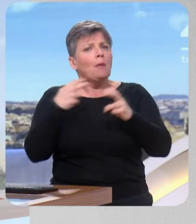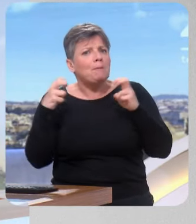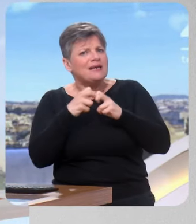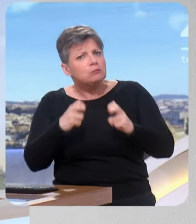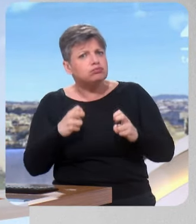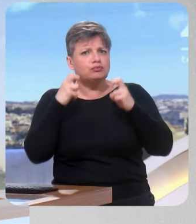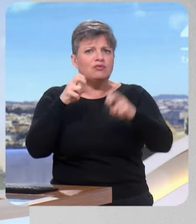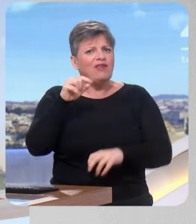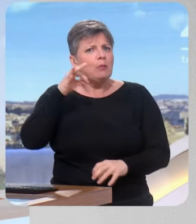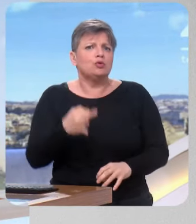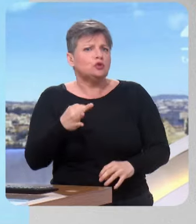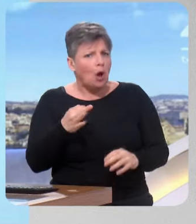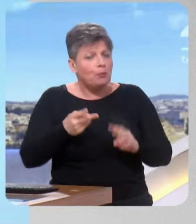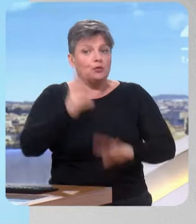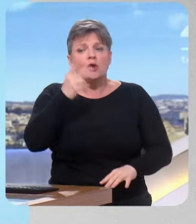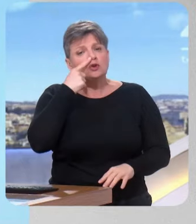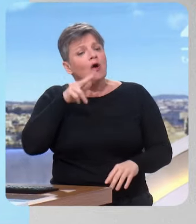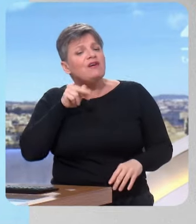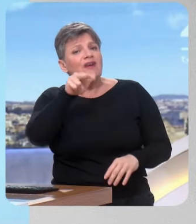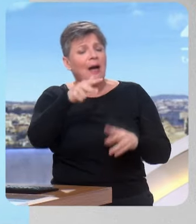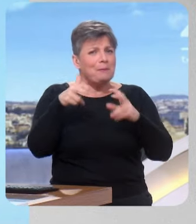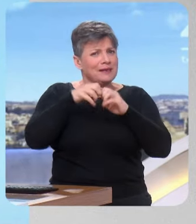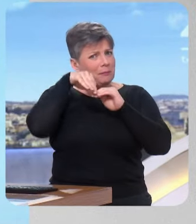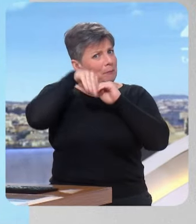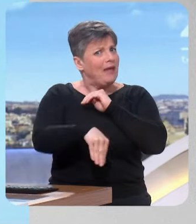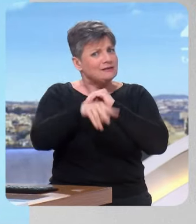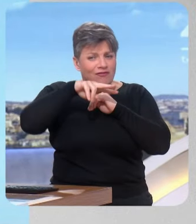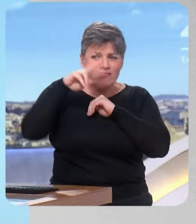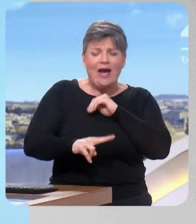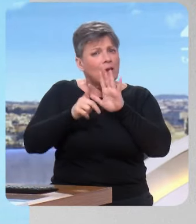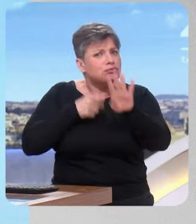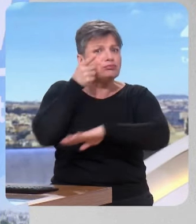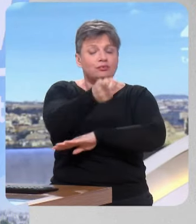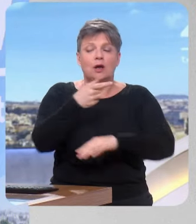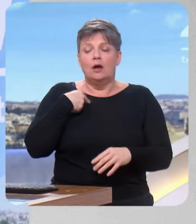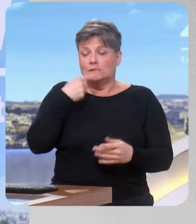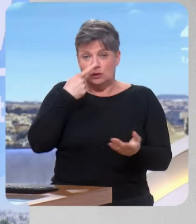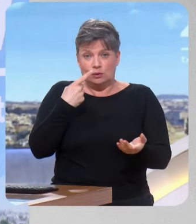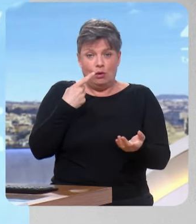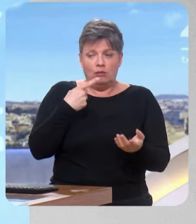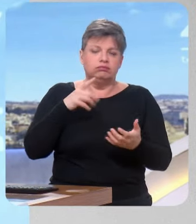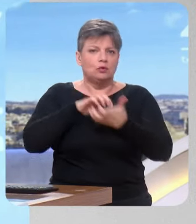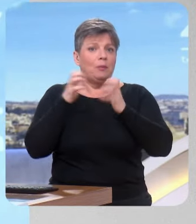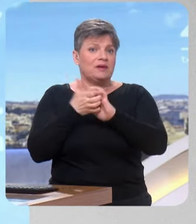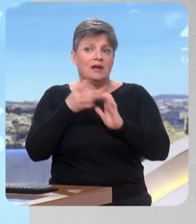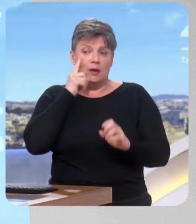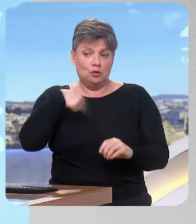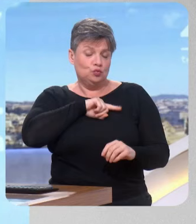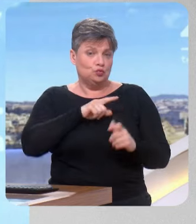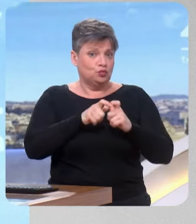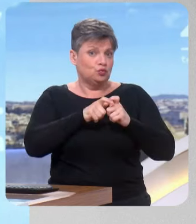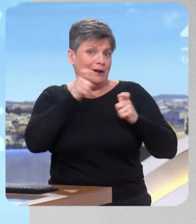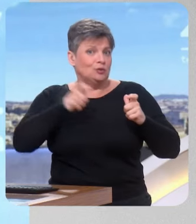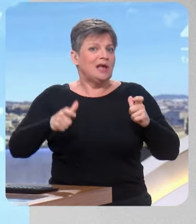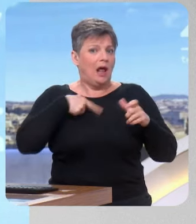Est-ce qu'on peut espérer des vraies baisses de prix pérennes, au-delà des opérations de communication des uns et des autres ? Parce que nous, est industriel, on produit, et on